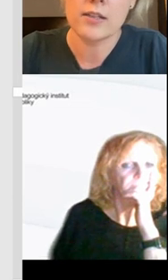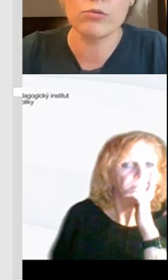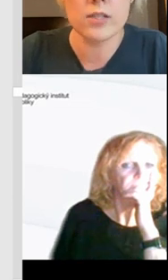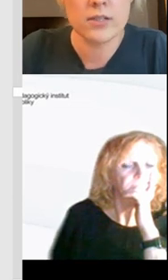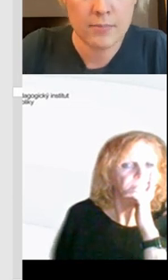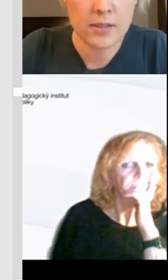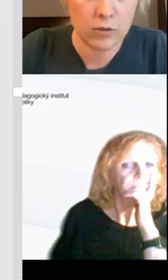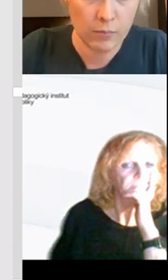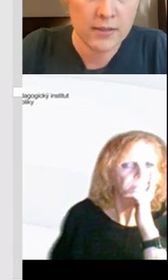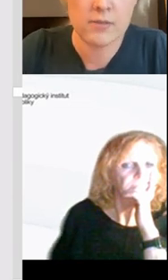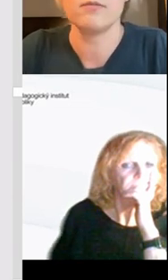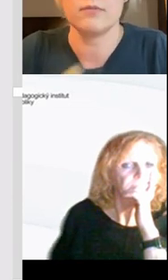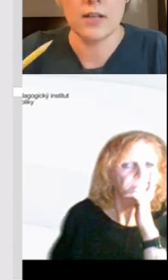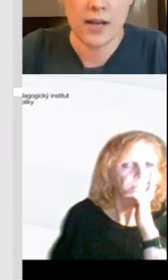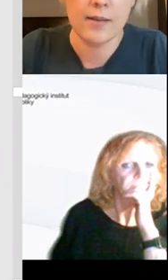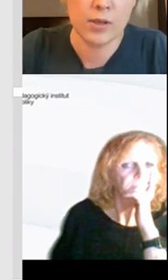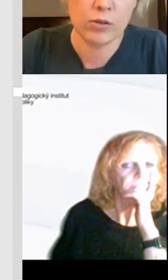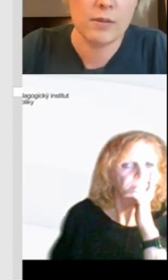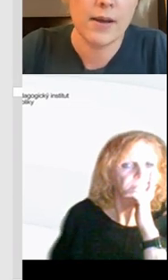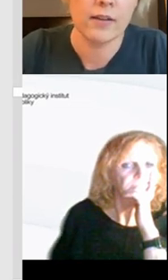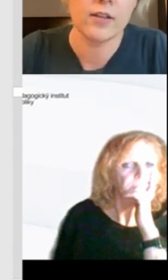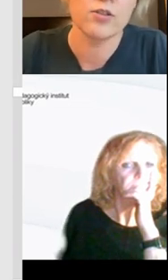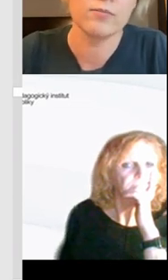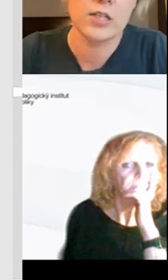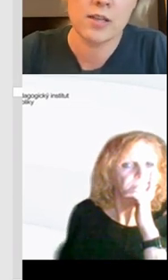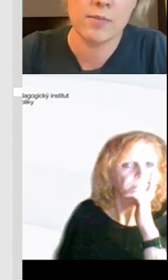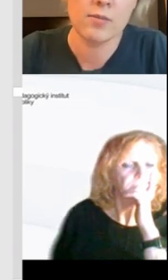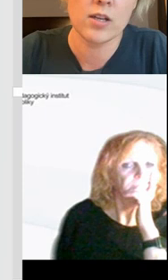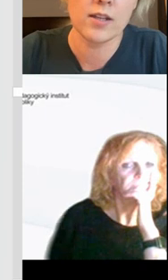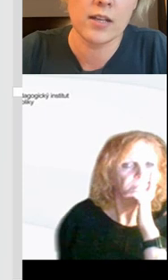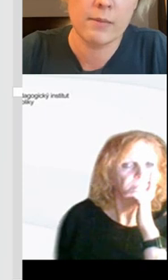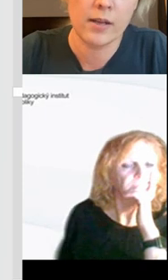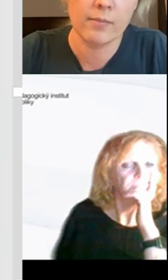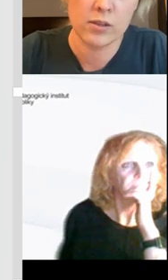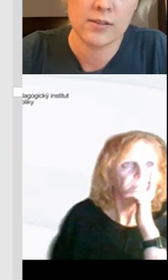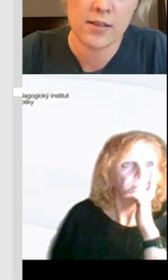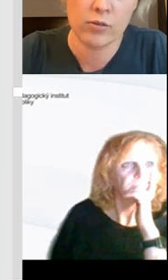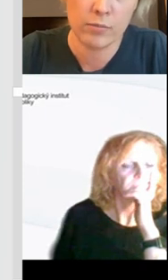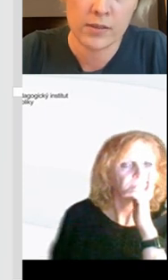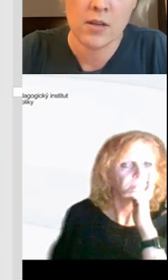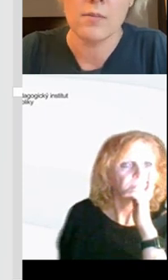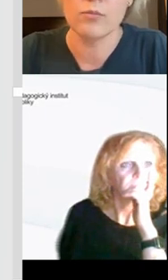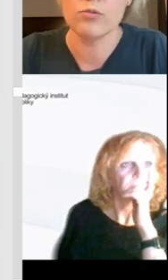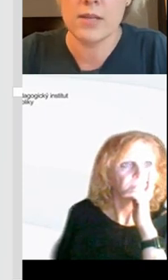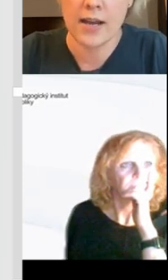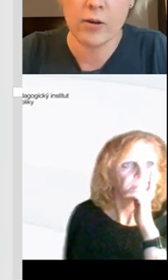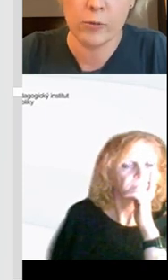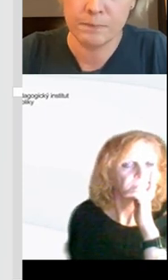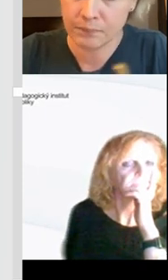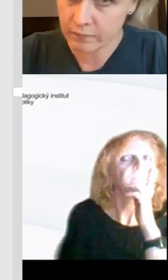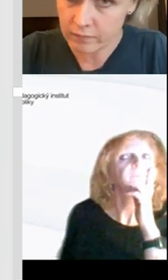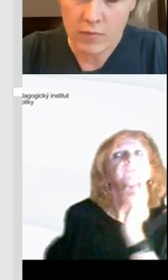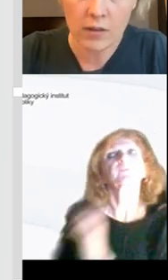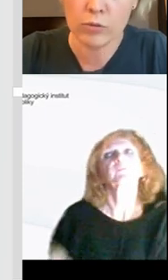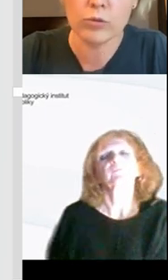jazyka jít zkusit si napsat dopis, ale bude to e-mail. Takže říct s dětem, že i ten e-mail je stejně jako dopis, musí mít